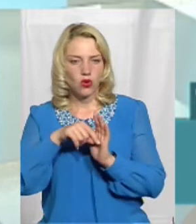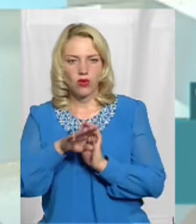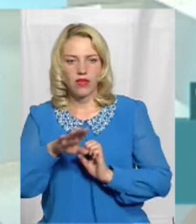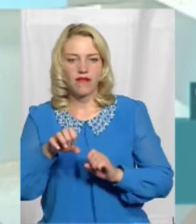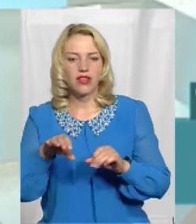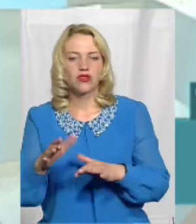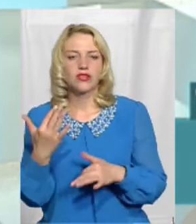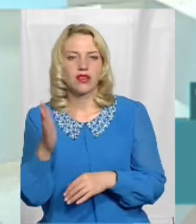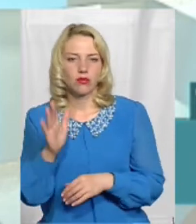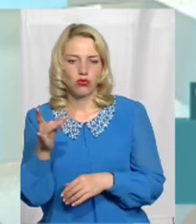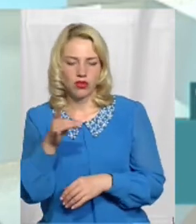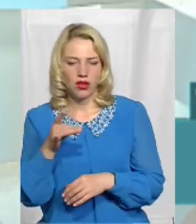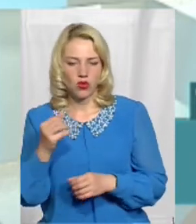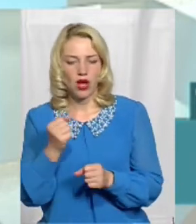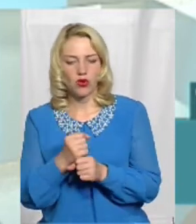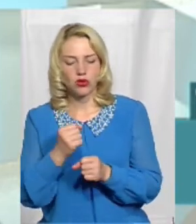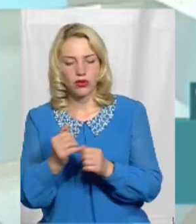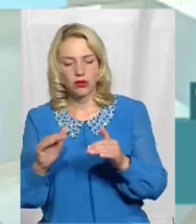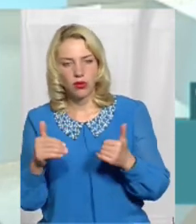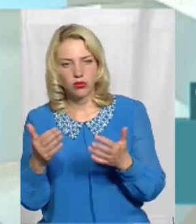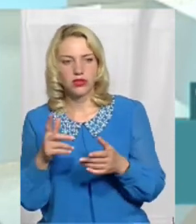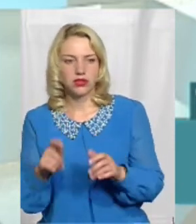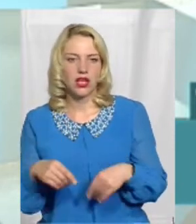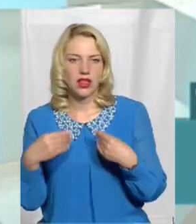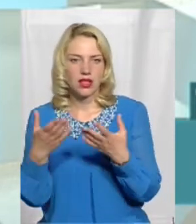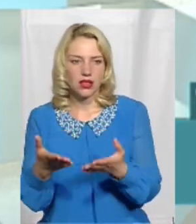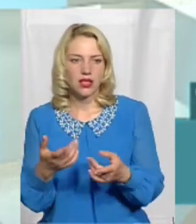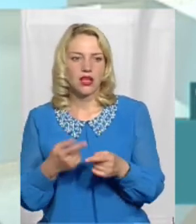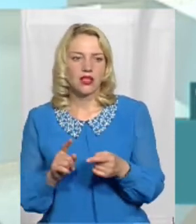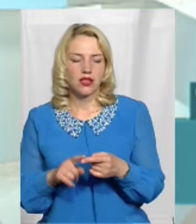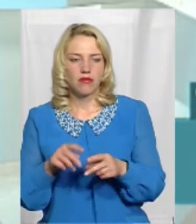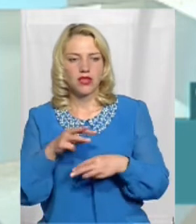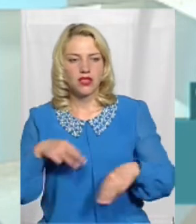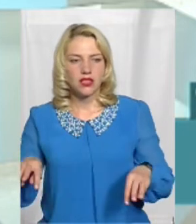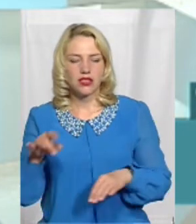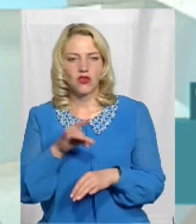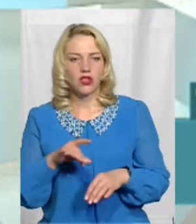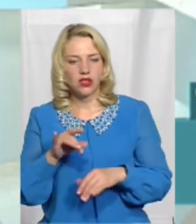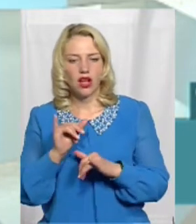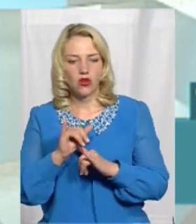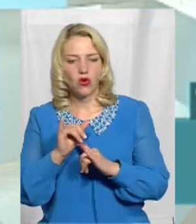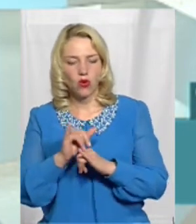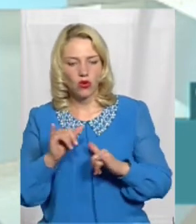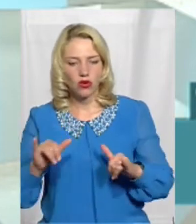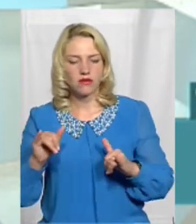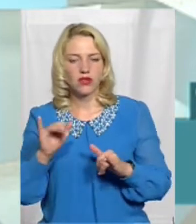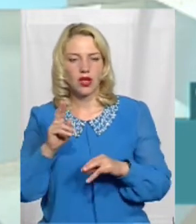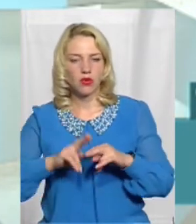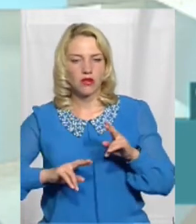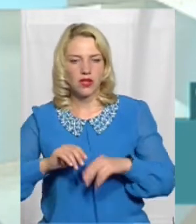в області, а розробити пропозиції та надати Міністерству регіонального розвитку та будівництва України